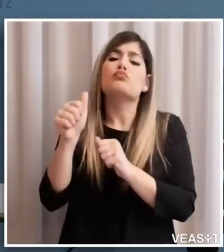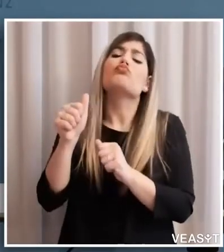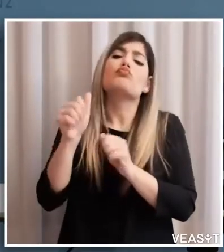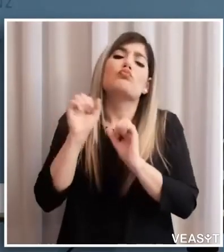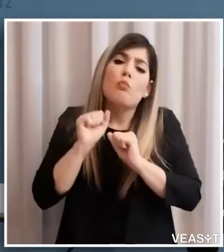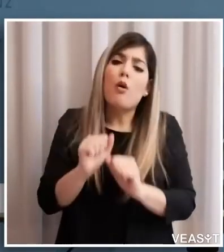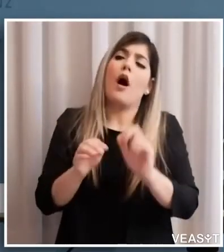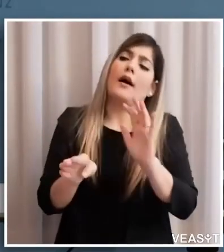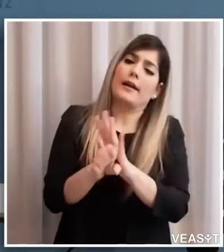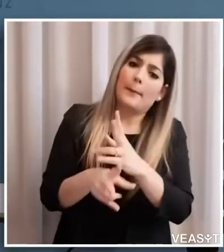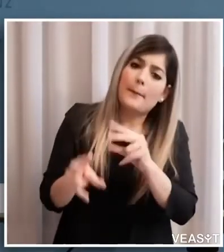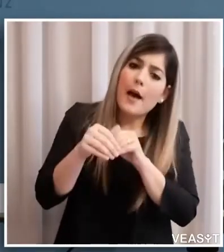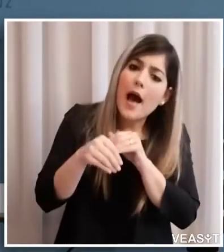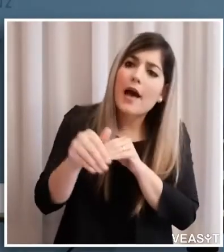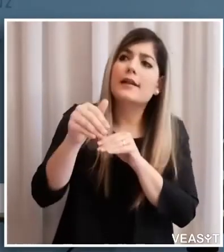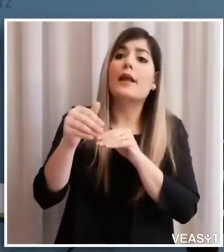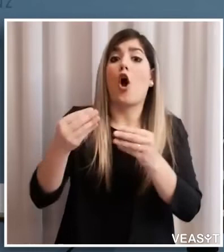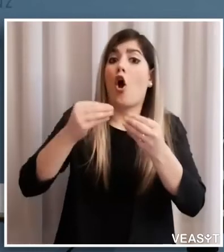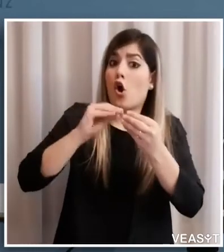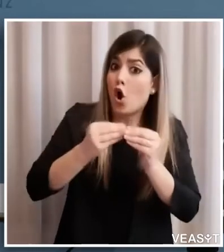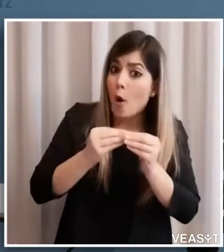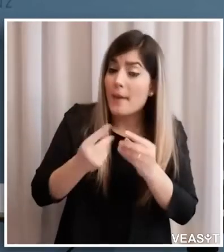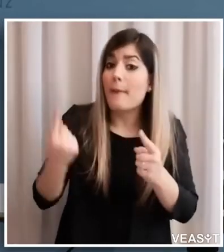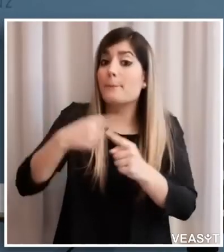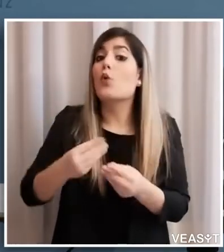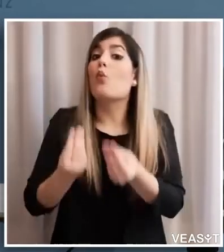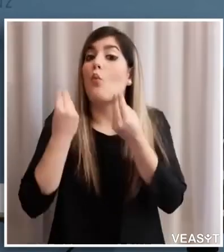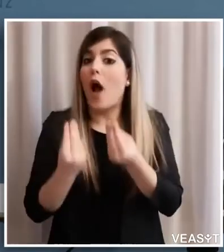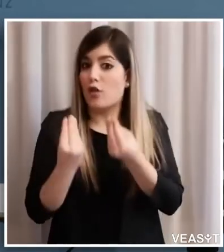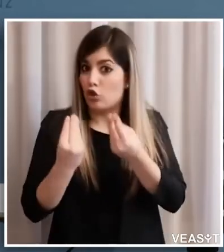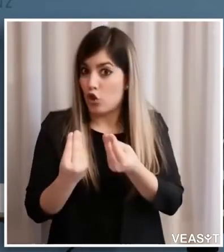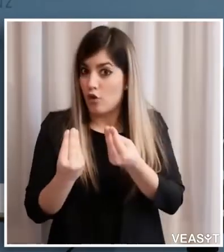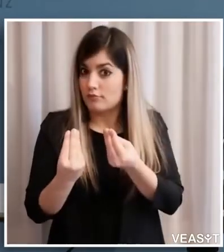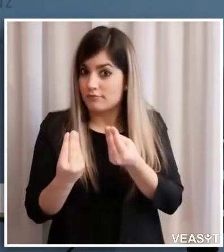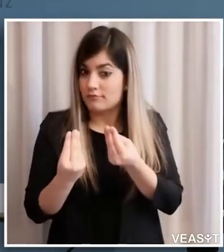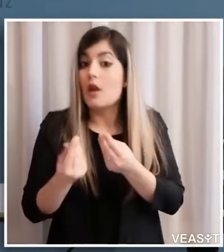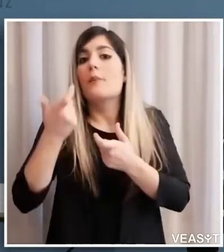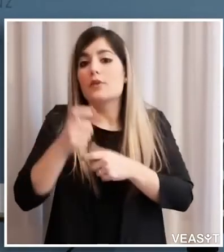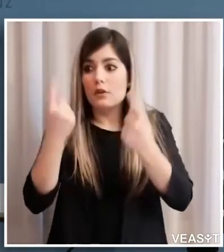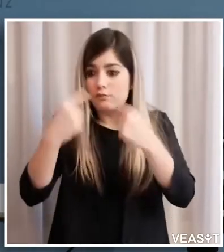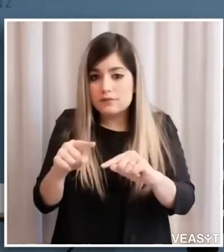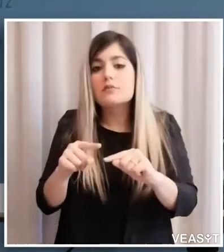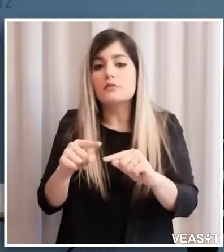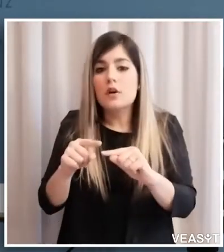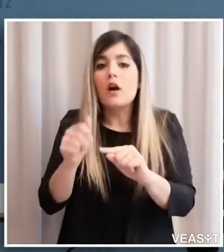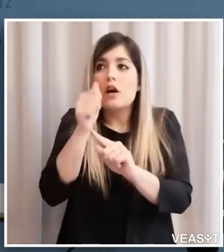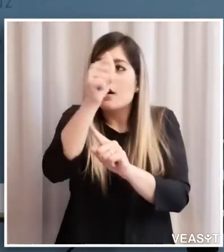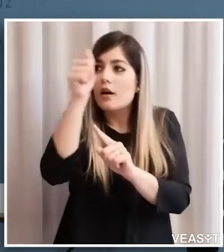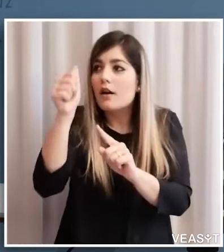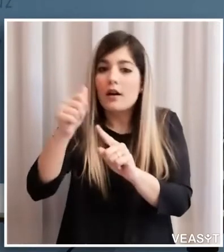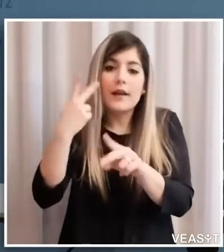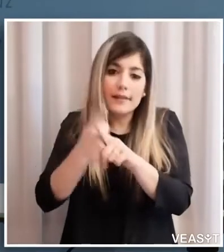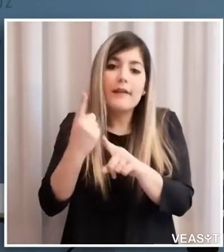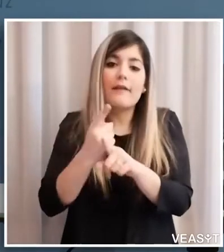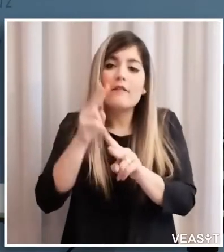il come possono ripartire e quando possono ripartire perché sono aspetti tutti singolarmente da valutare e